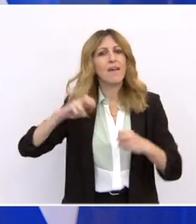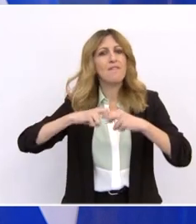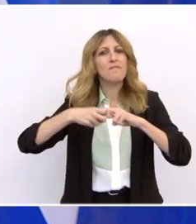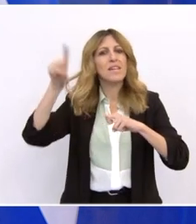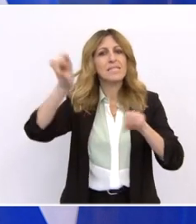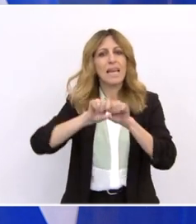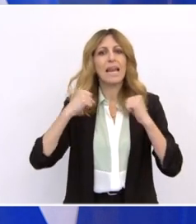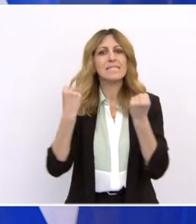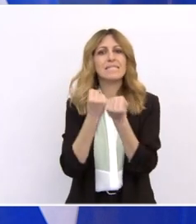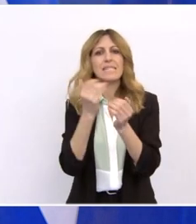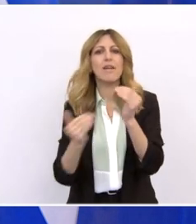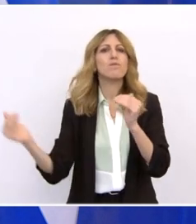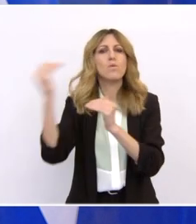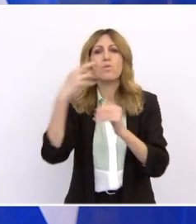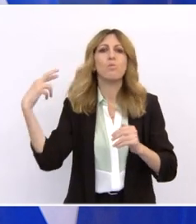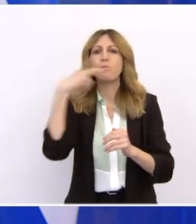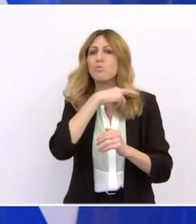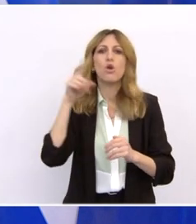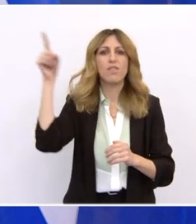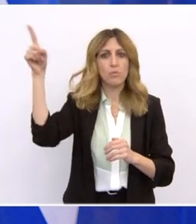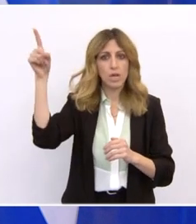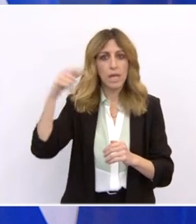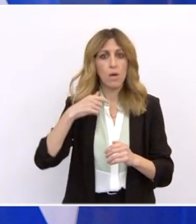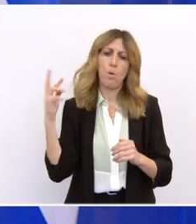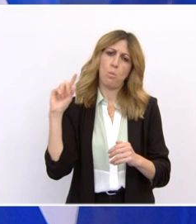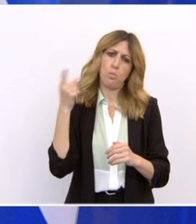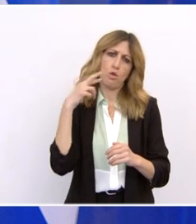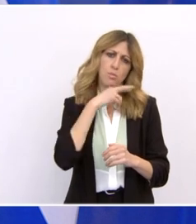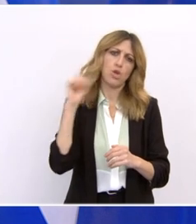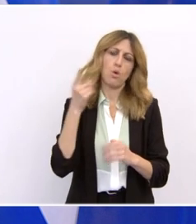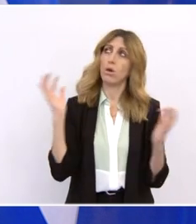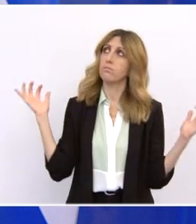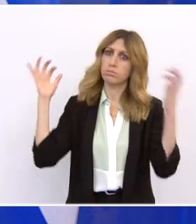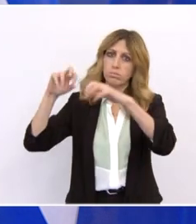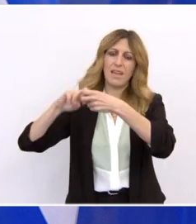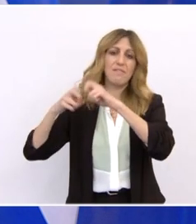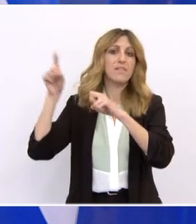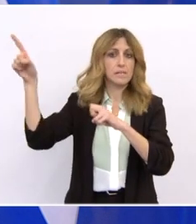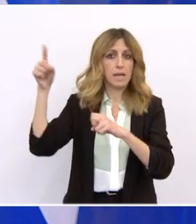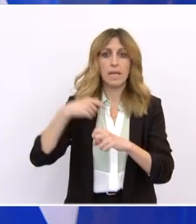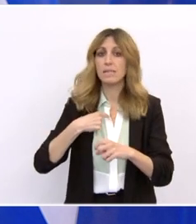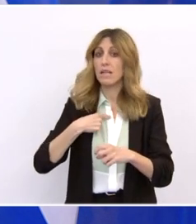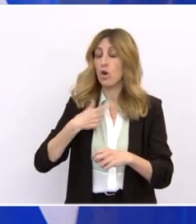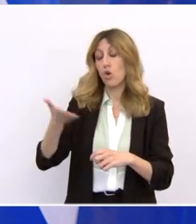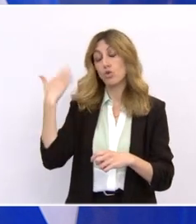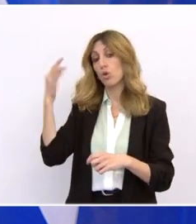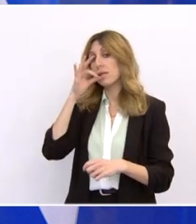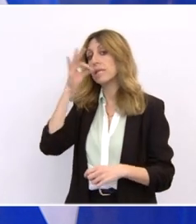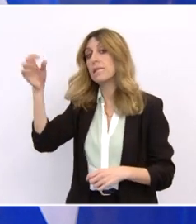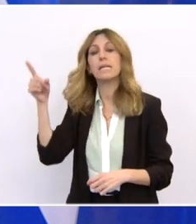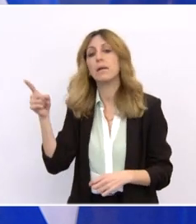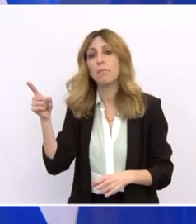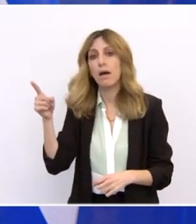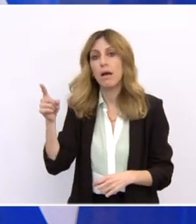είχα τονίσει ότι τα κονδύλια του Ταμείου Ανάκαμψης δεν κερδίθηκαν για να τα